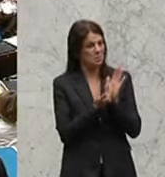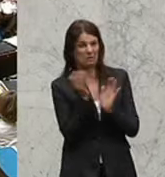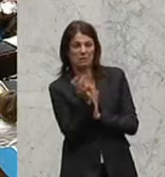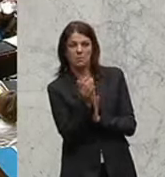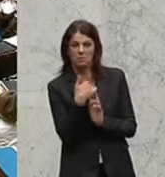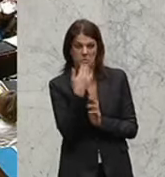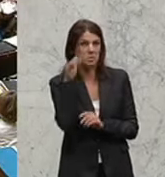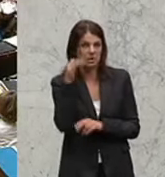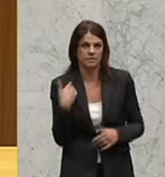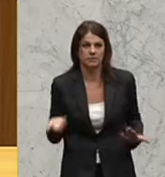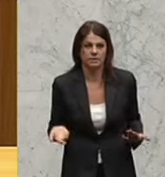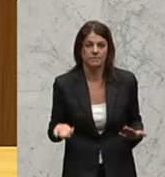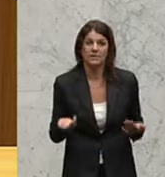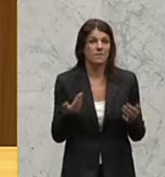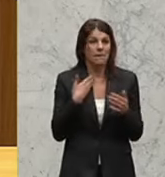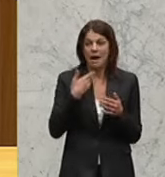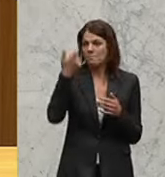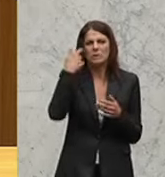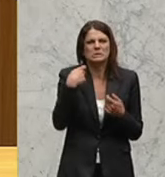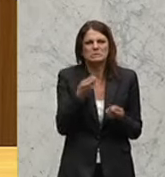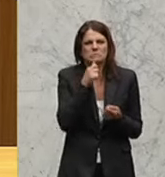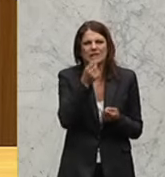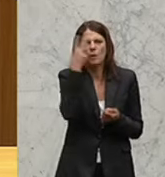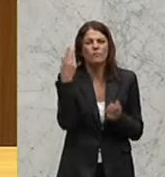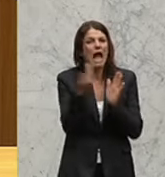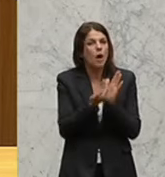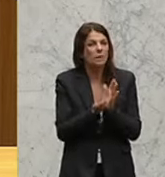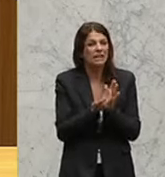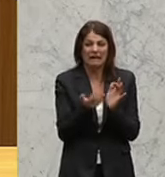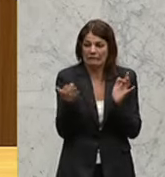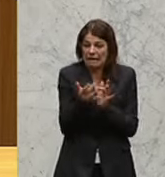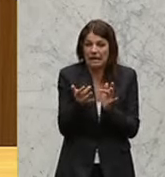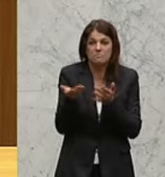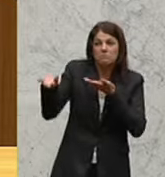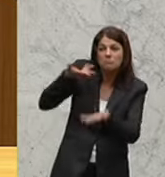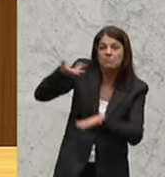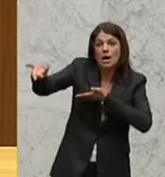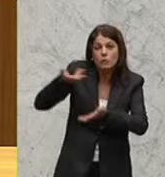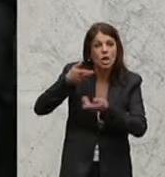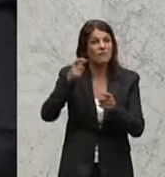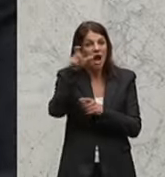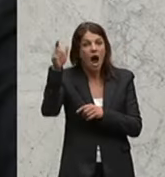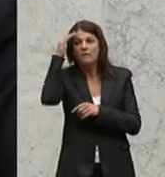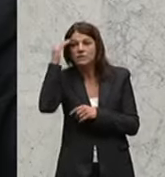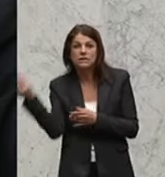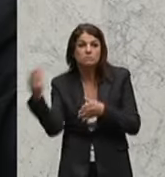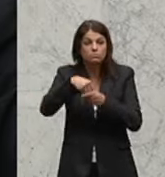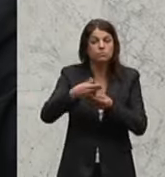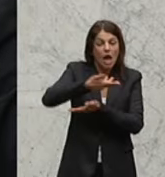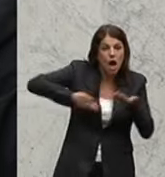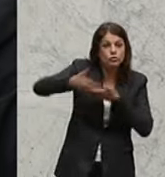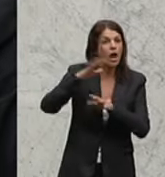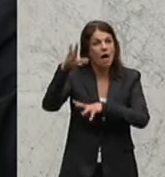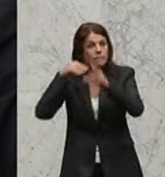gekommen. Es gibt aus meiner Sicht kein vernünftiges Argument gegen Dialog, gegen Expertisenaustausch, gegen Wissensaustausch, gegen